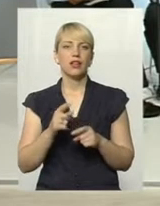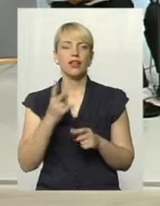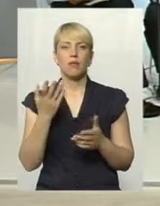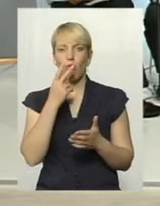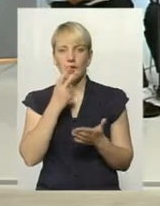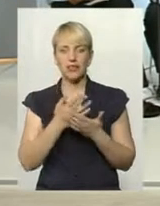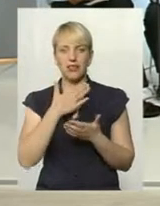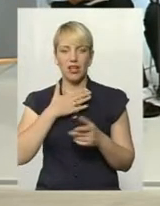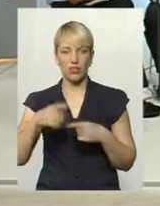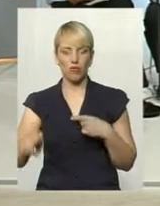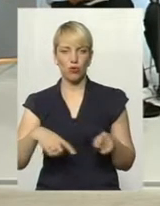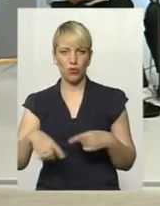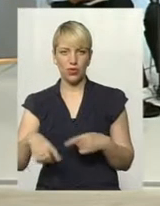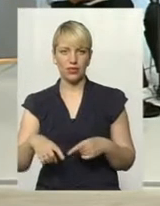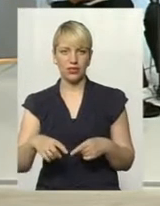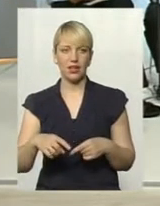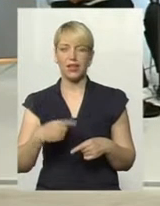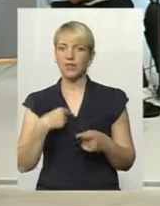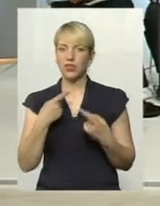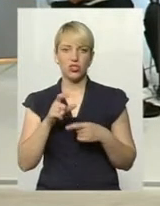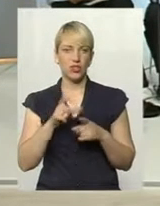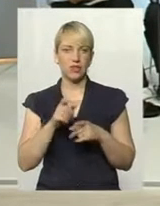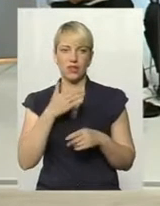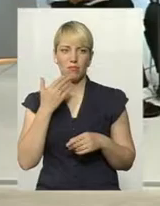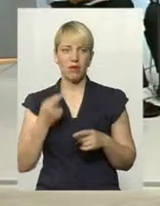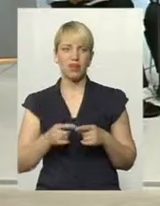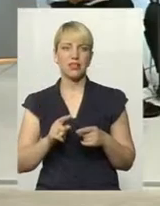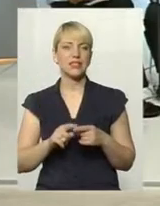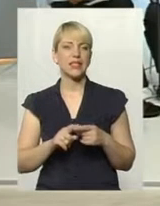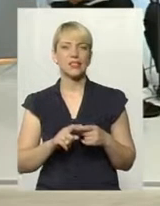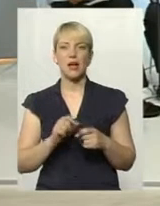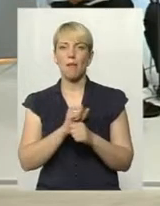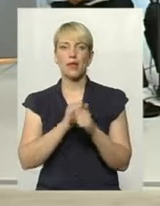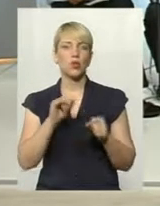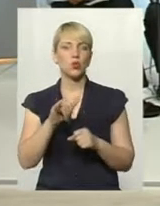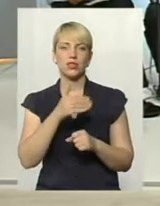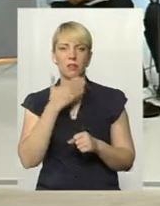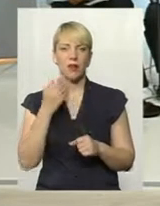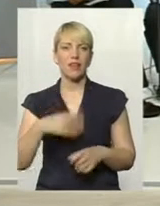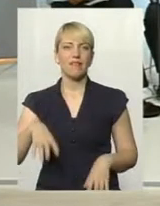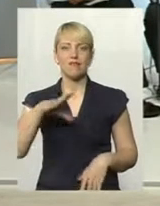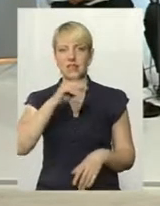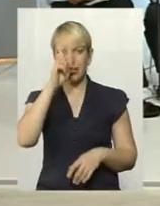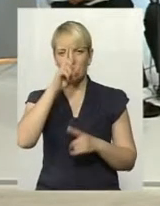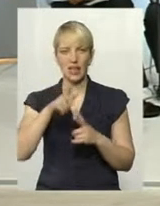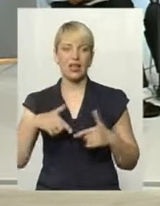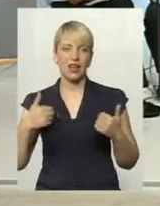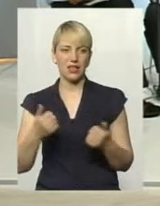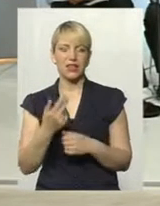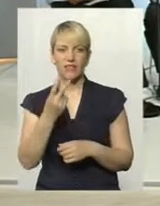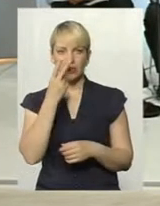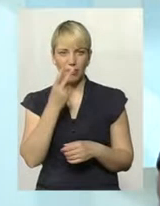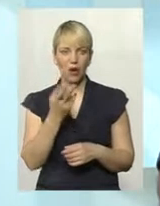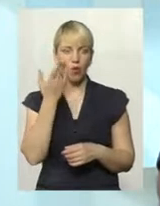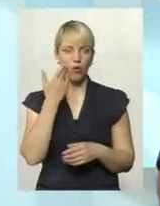я думаю, що це патріотизм, в них найменше того патріотизму є. Вся країна, ви ж бачите,